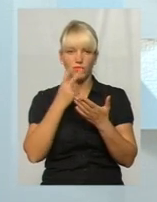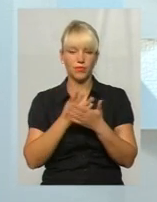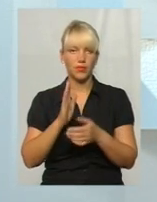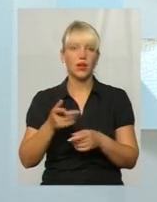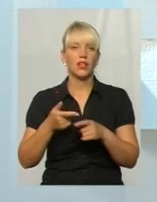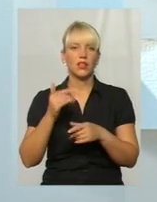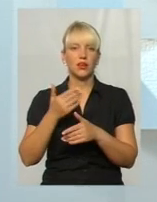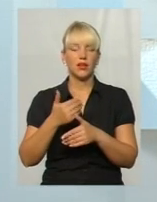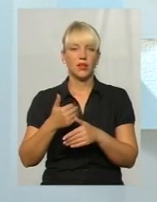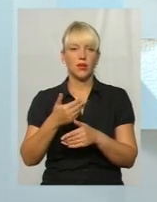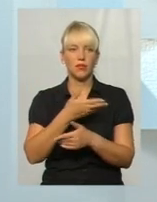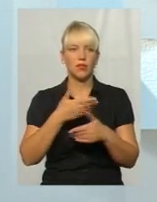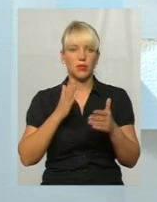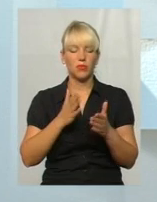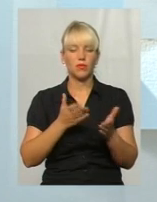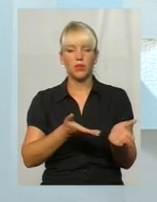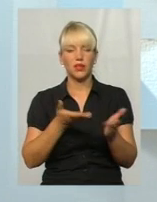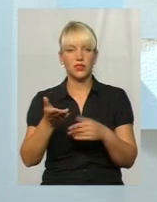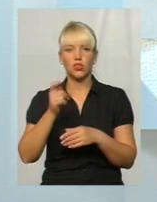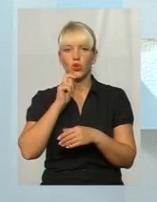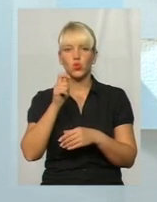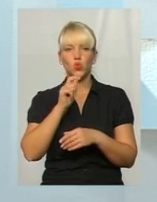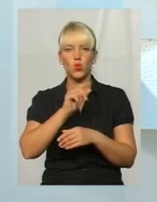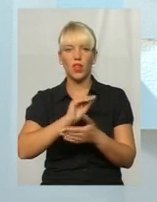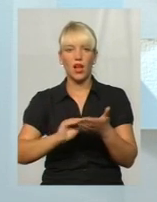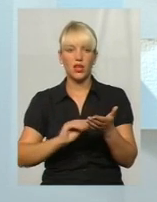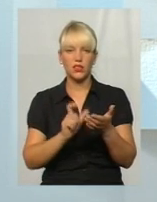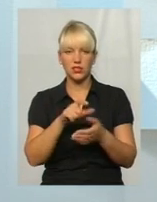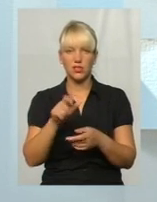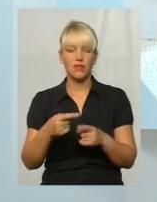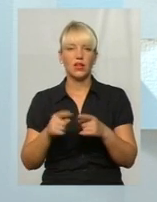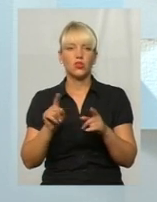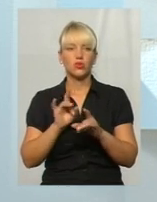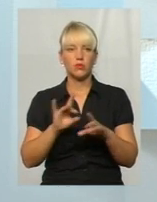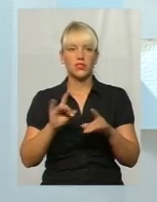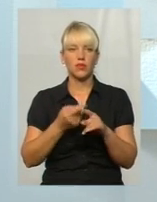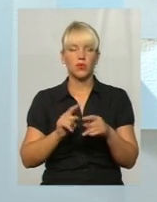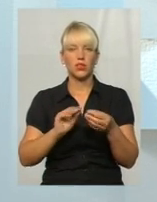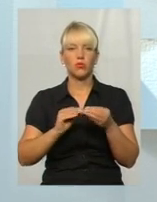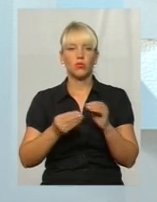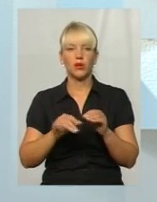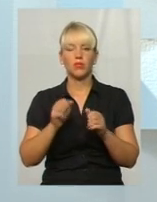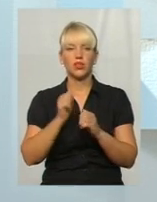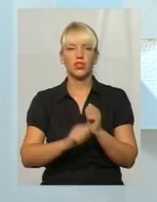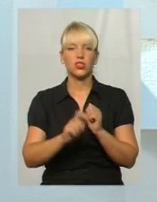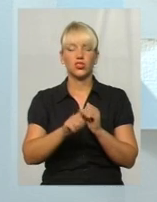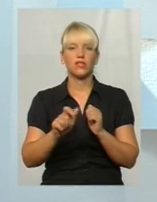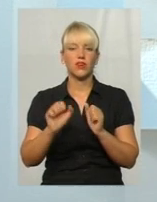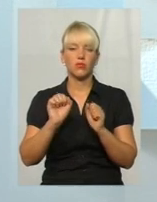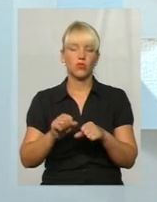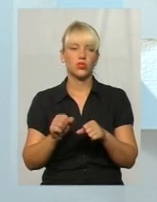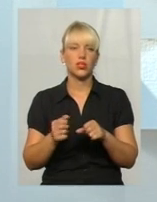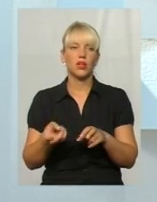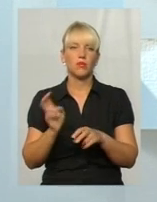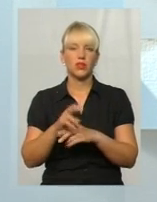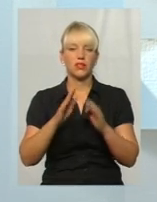хочемо пригласити журналистів, щоб ще більше сказати об цій проблемі. І, действительно, кожен чоловік може підійти